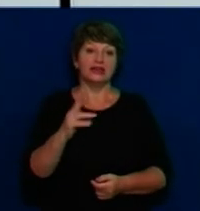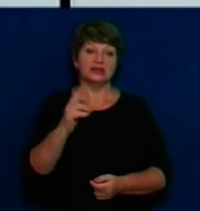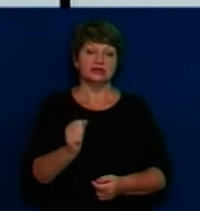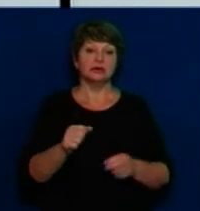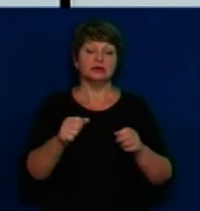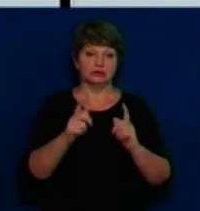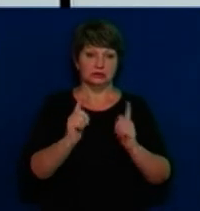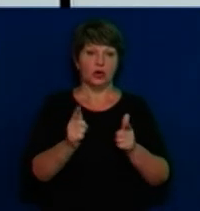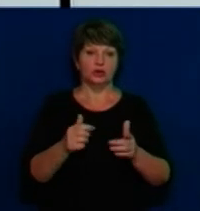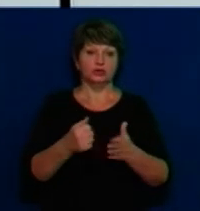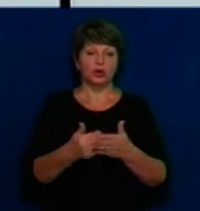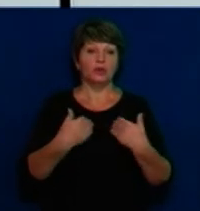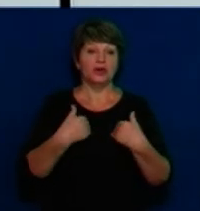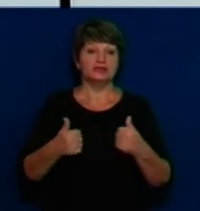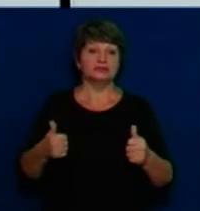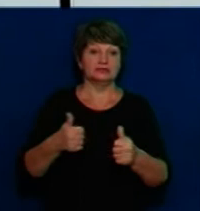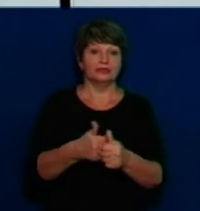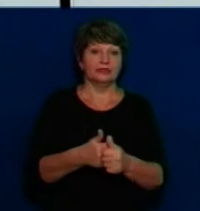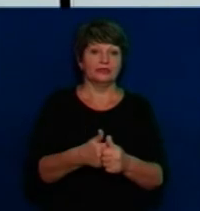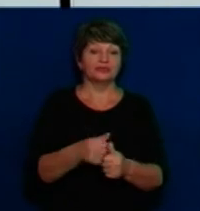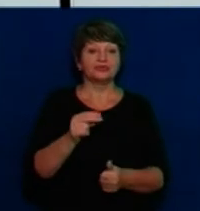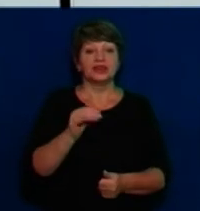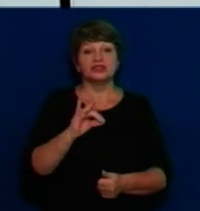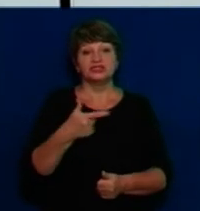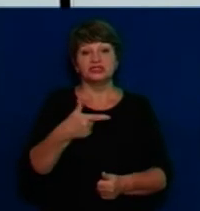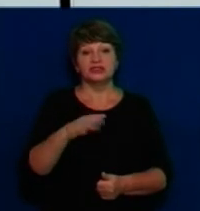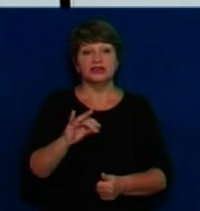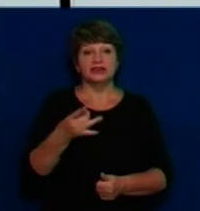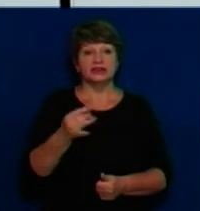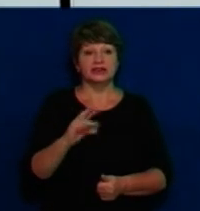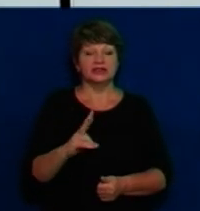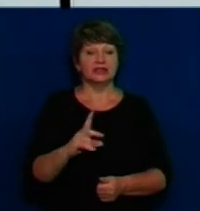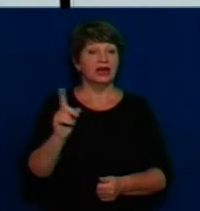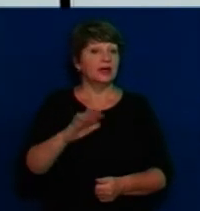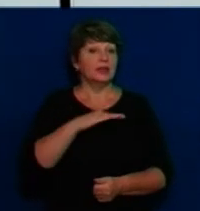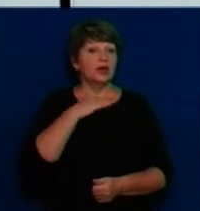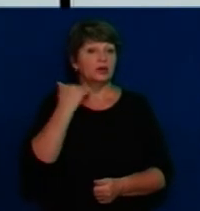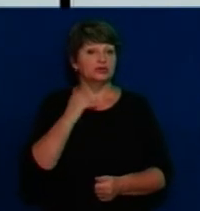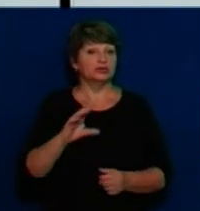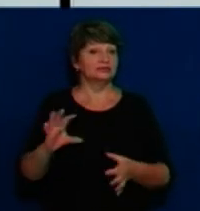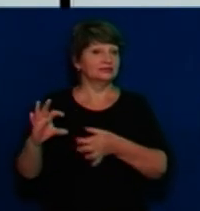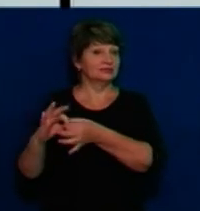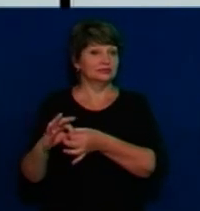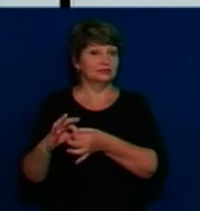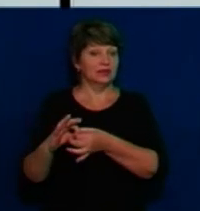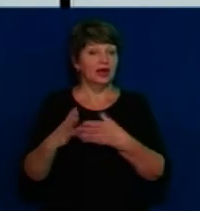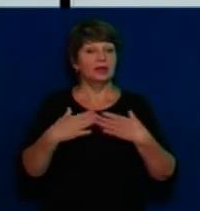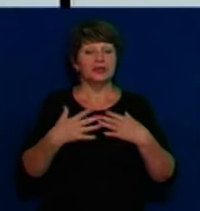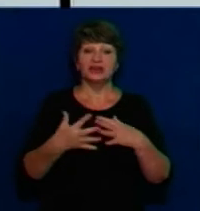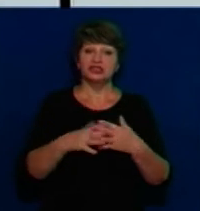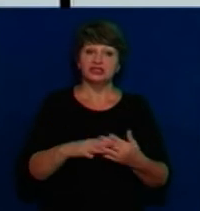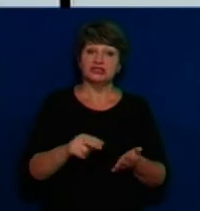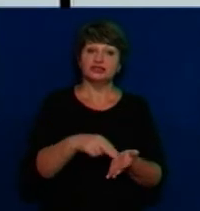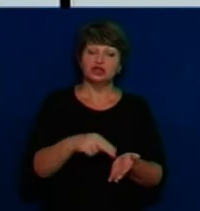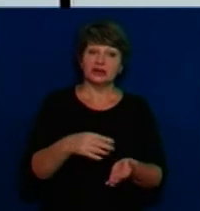приєднатися. Тому що, ну, Чигирин, він такий депресивний, і вони не хочуть йти в Чигирин. А так як наше село все-таки